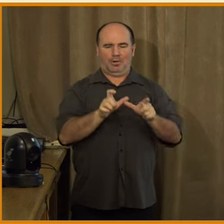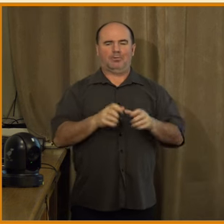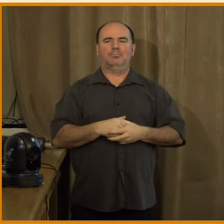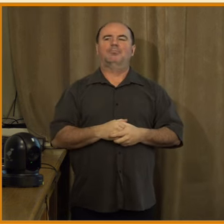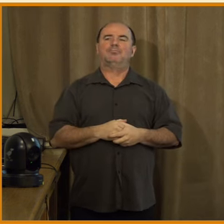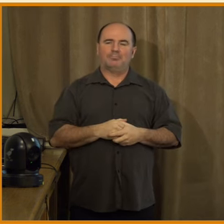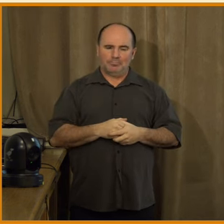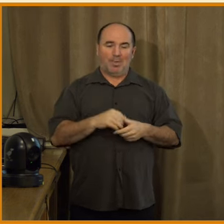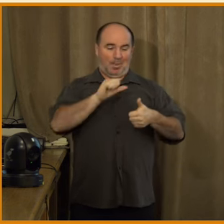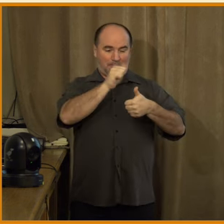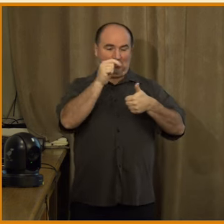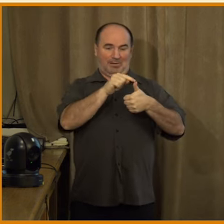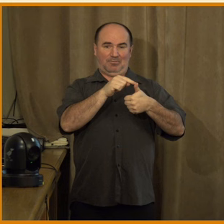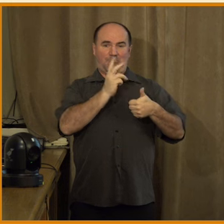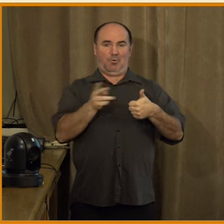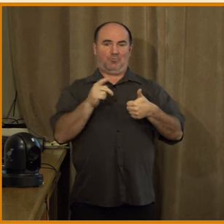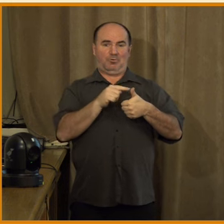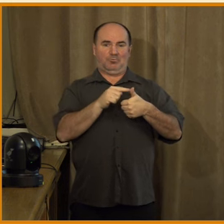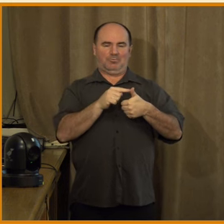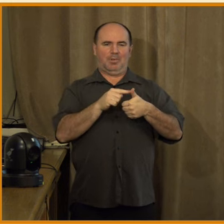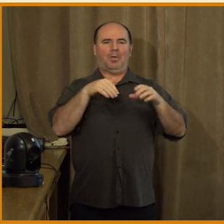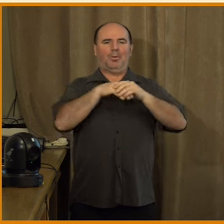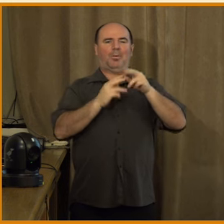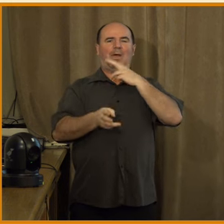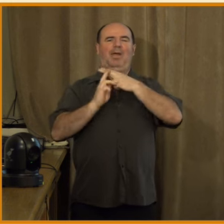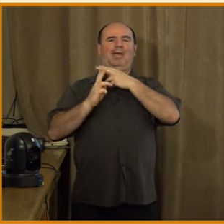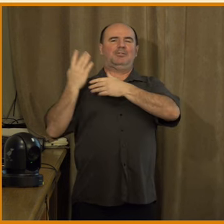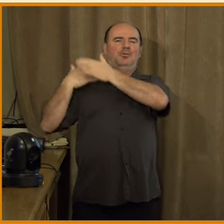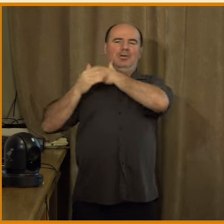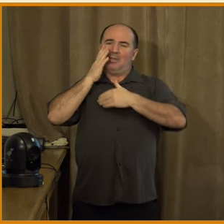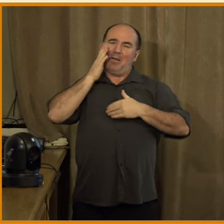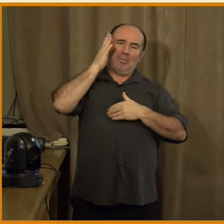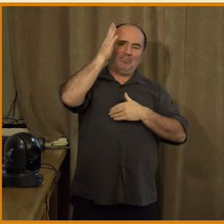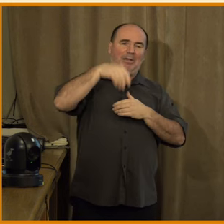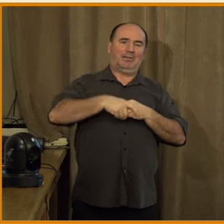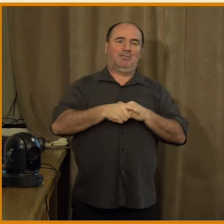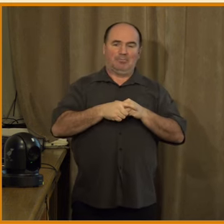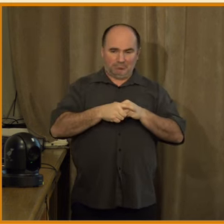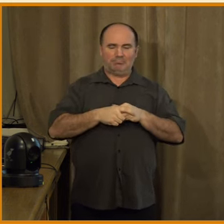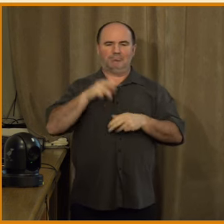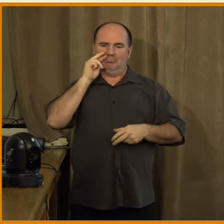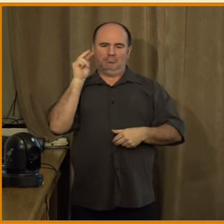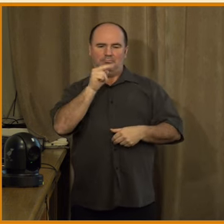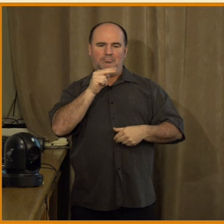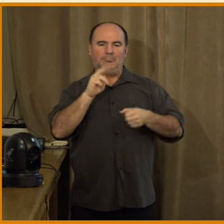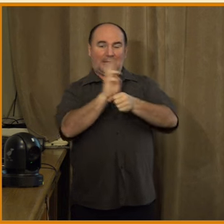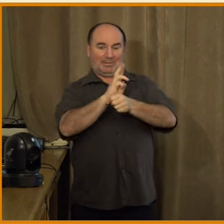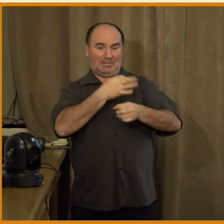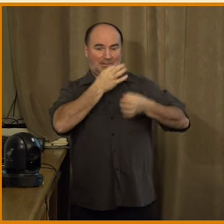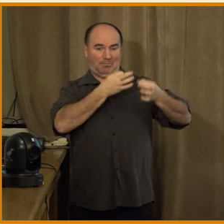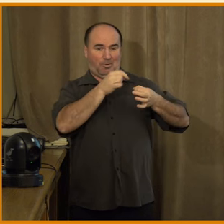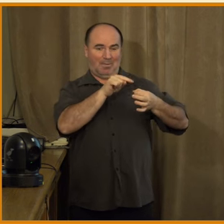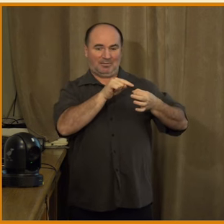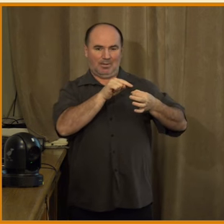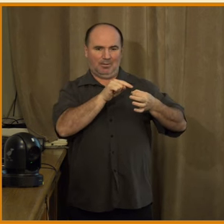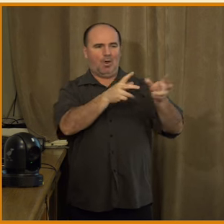vnímám jako zajímavou, je historická perspektiva, kde se na ty dezinformace vlastně taky můžeme dívat jako na něco, co se rozhodně neobjevalo s